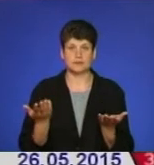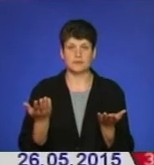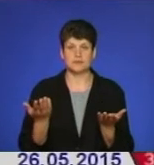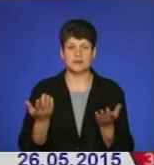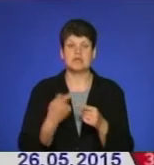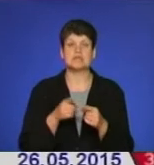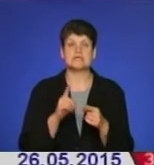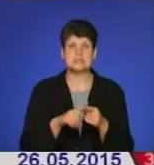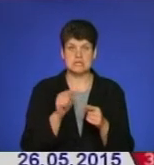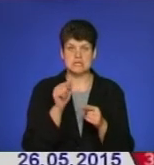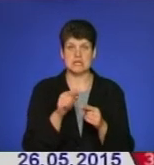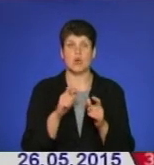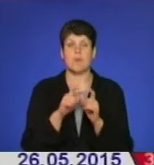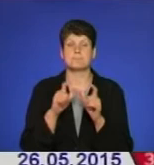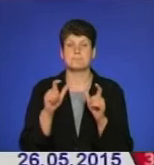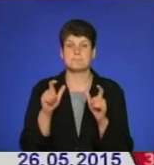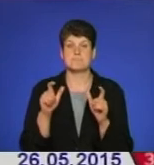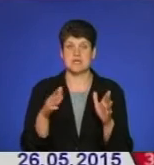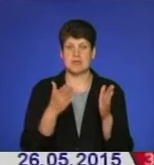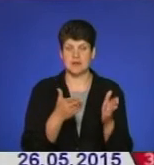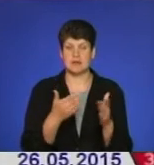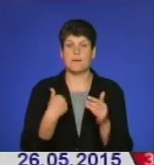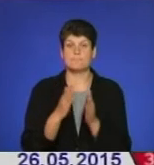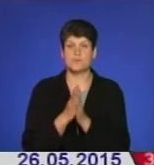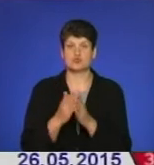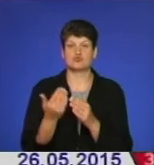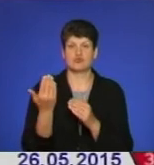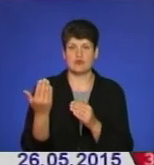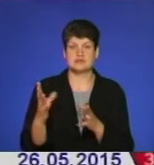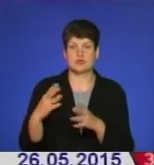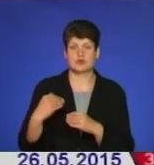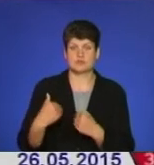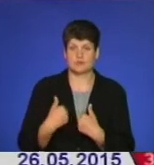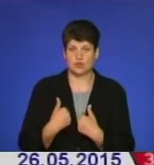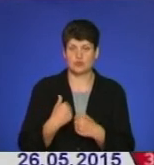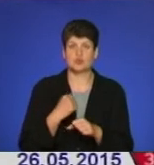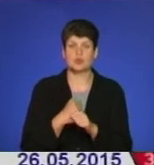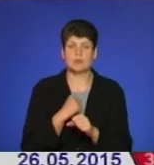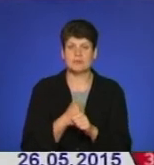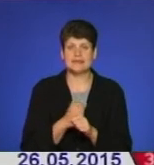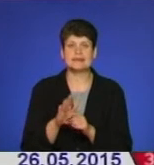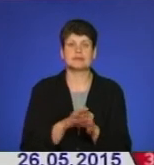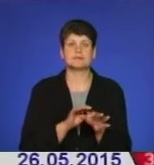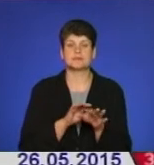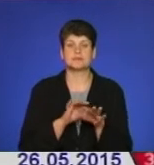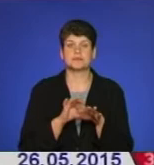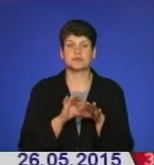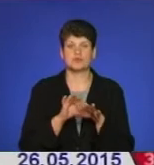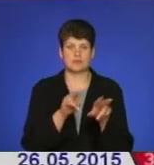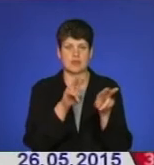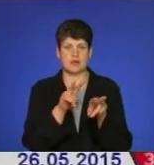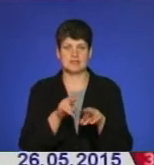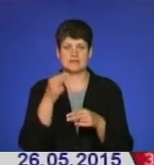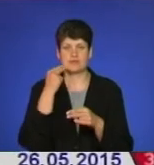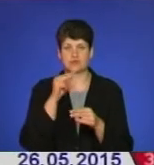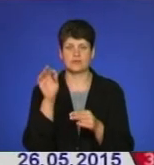Оці об'єкти я прошу вас разом зі мною робити і зістювати нагляд за ефективністю